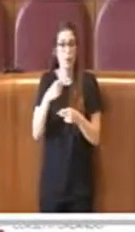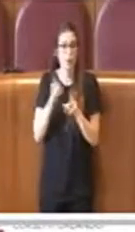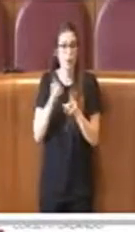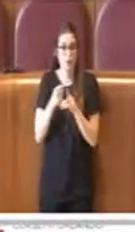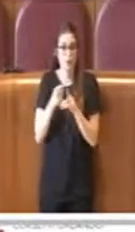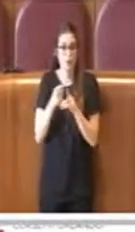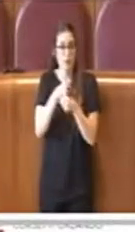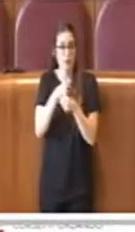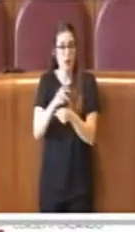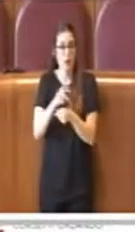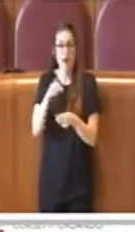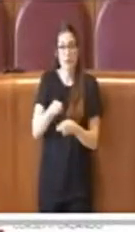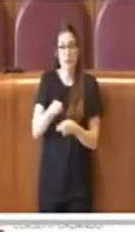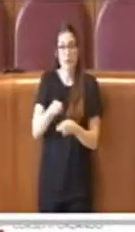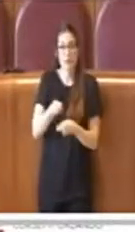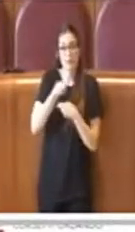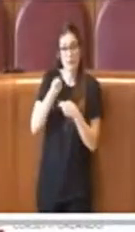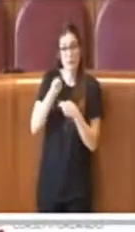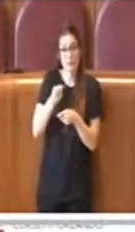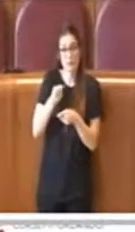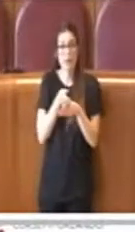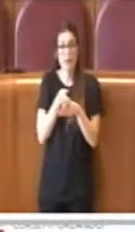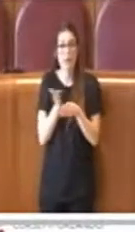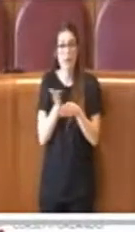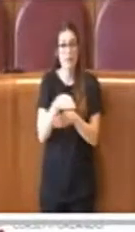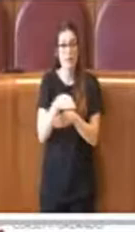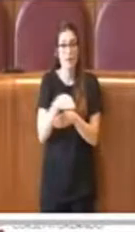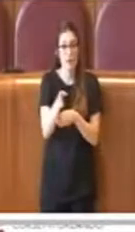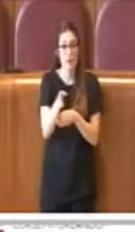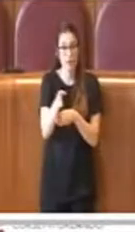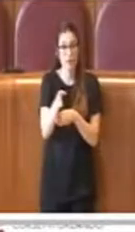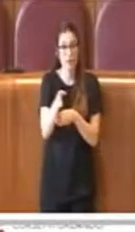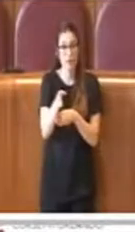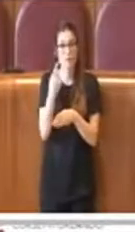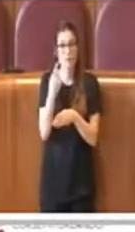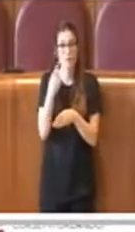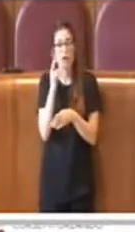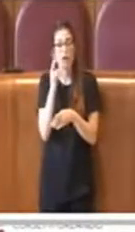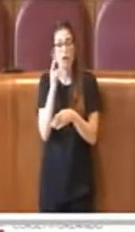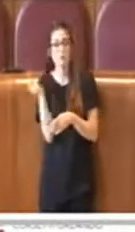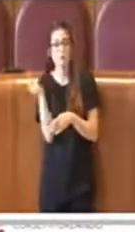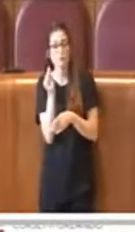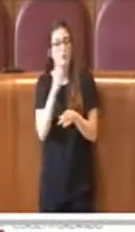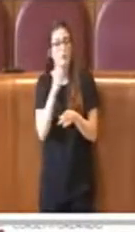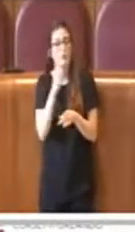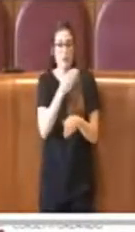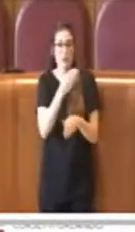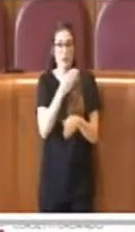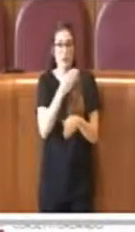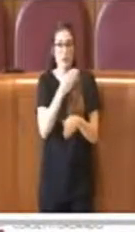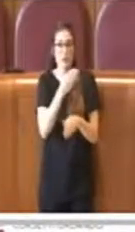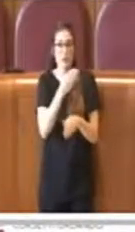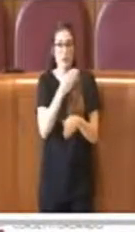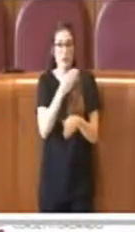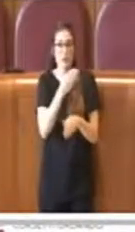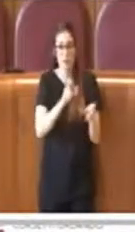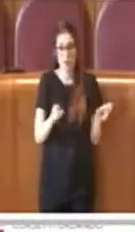necessità di sollecitare l'ottica di trasversalità con cui si vuole guardare alle esigenze delle persone con disabilità, così come